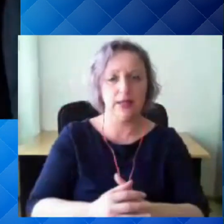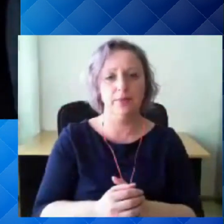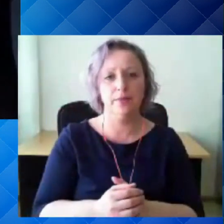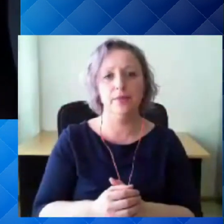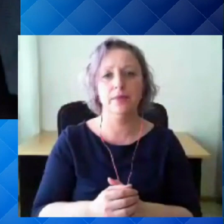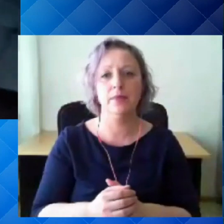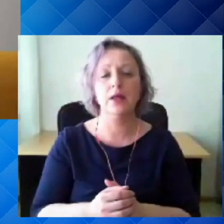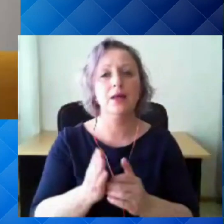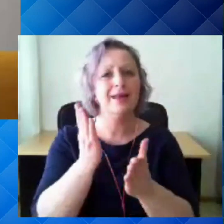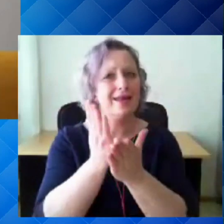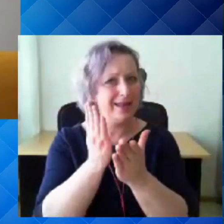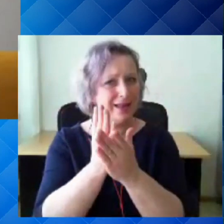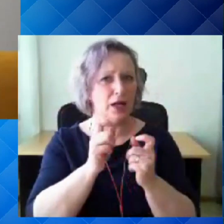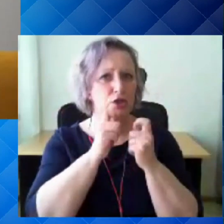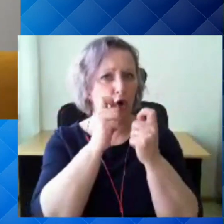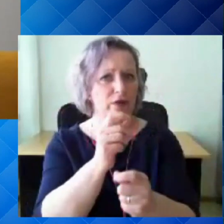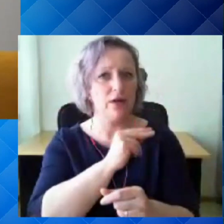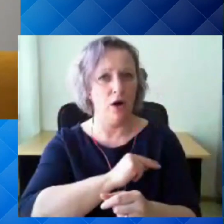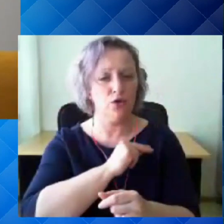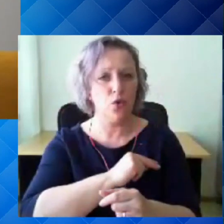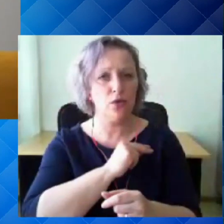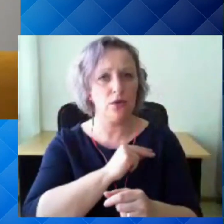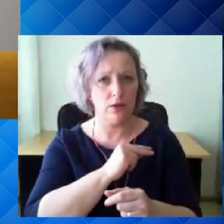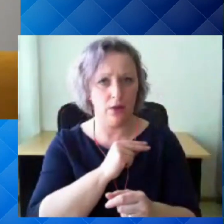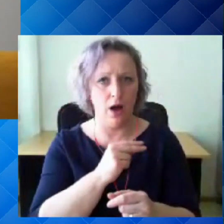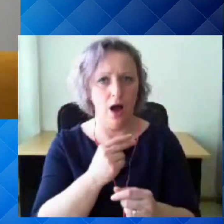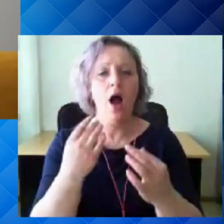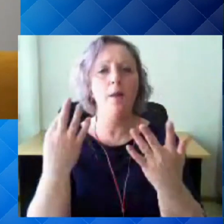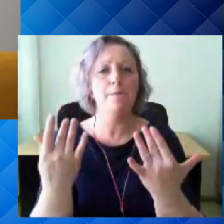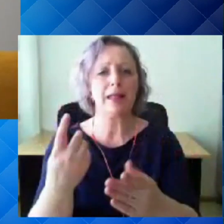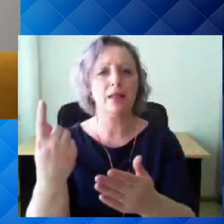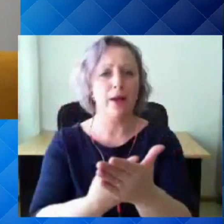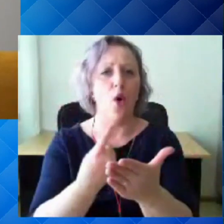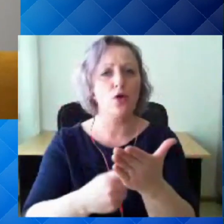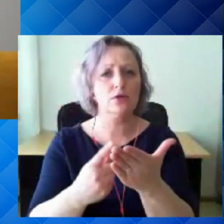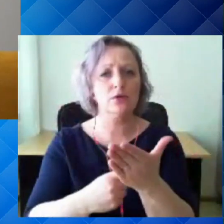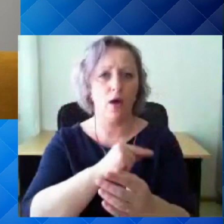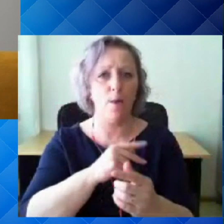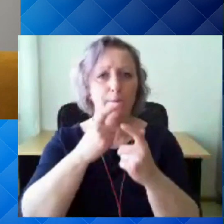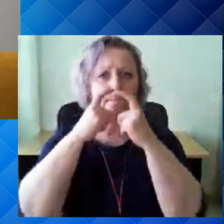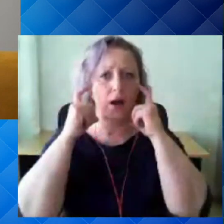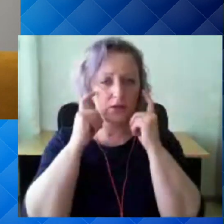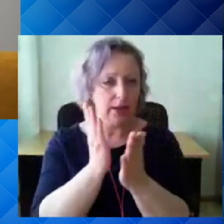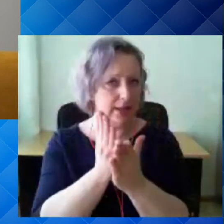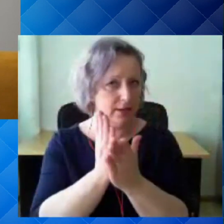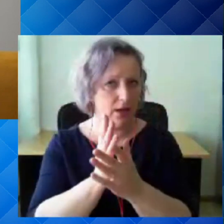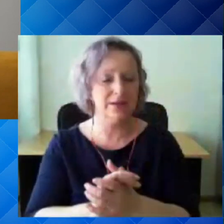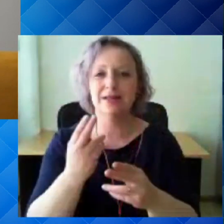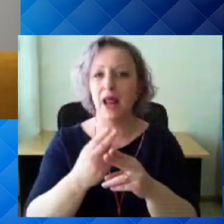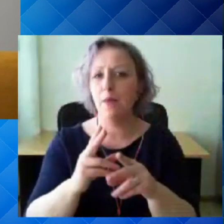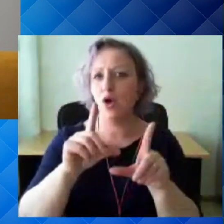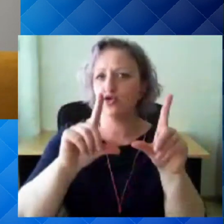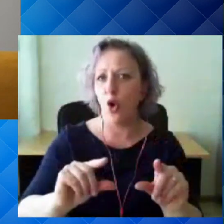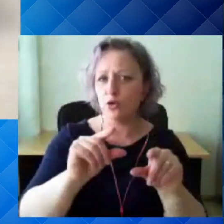Kindlasti soovitaks kasutada mitmekordselt kasutatud maski. See on soodsam nii